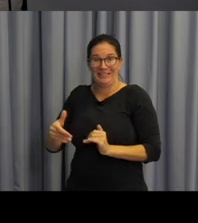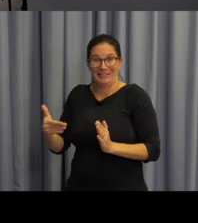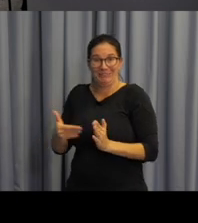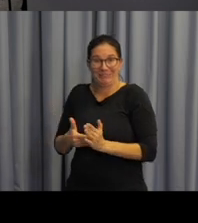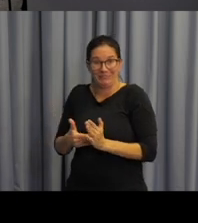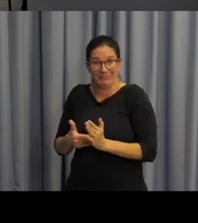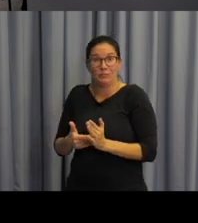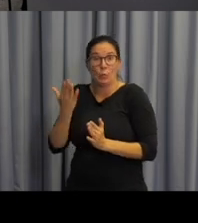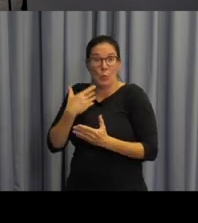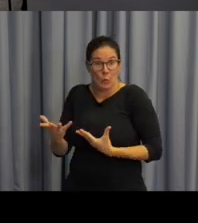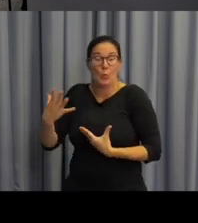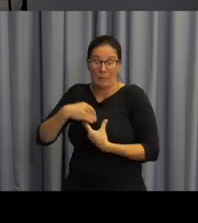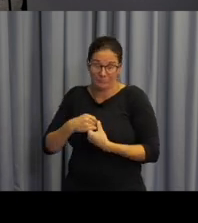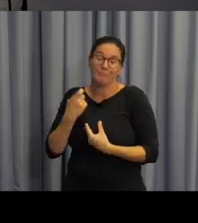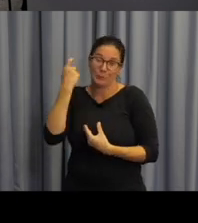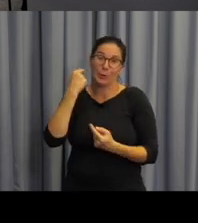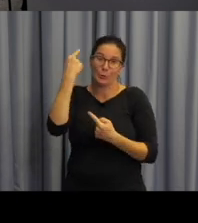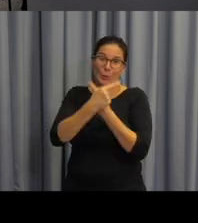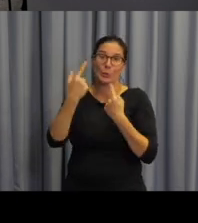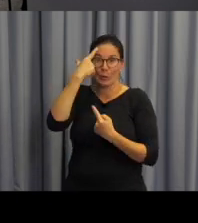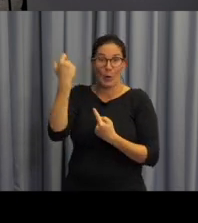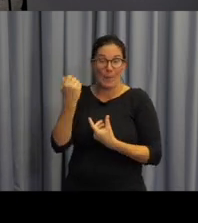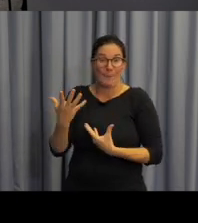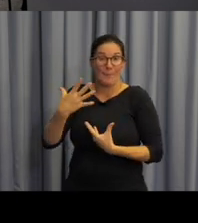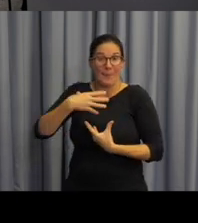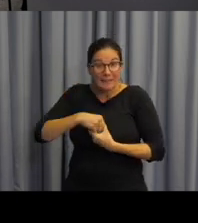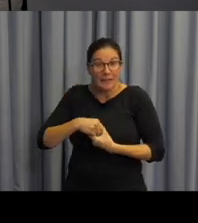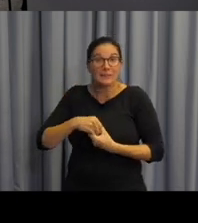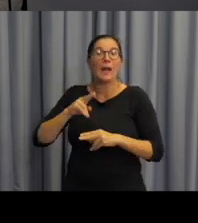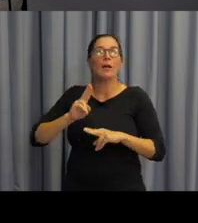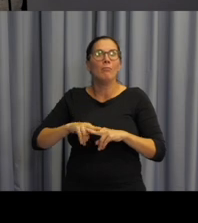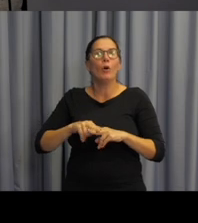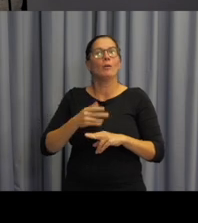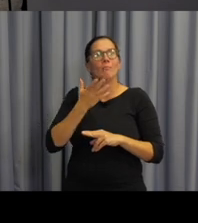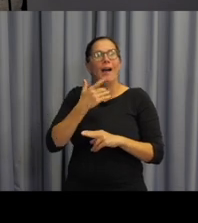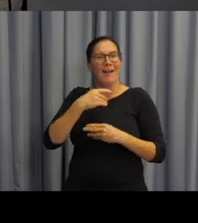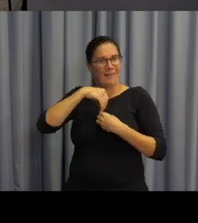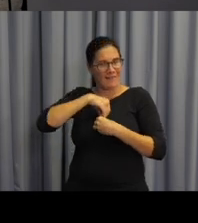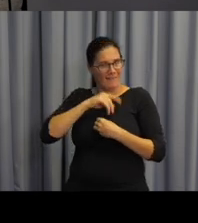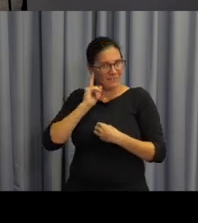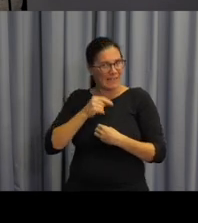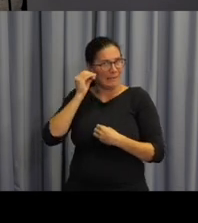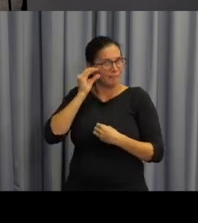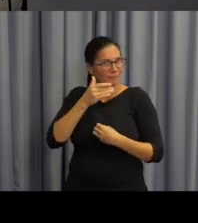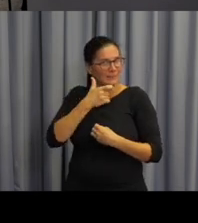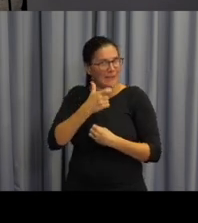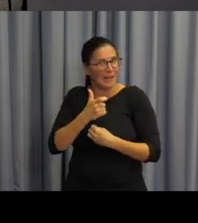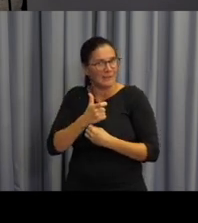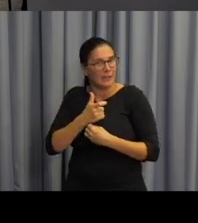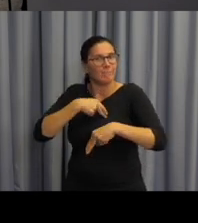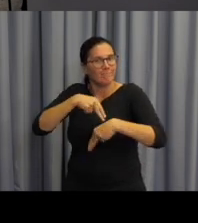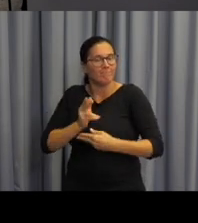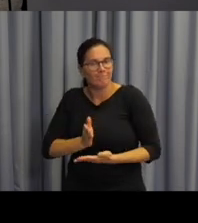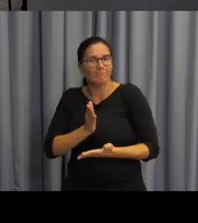dobře používat jazyk i sociokulturní kompetence, které jim umožňují používat ten jazyk vhodně vzhledem k situaci a